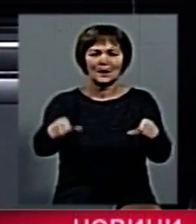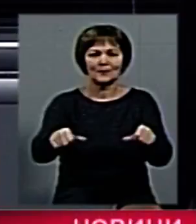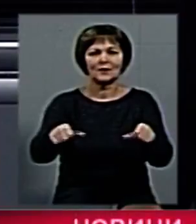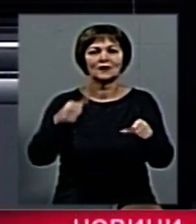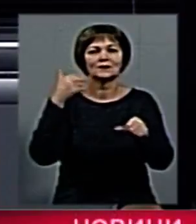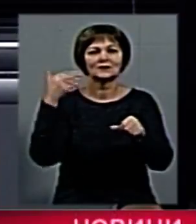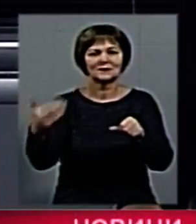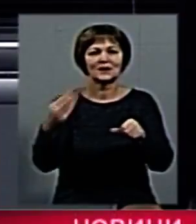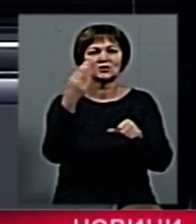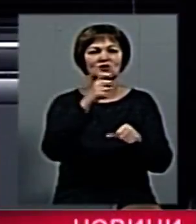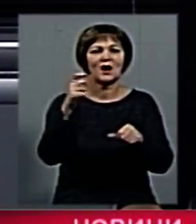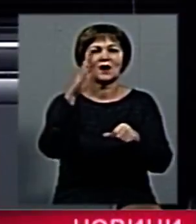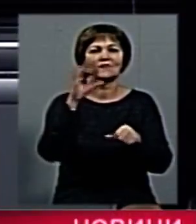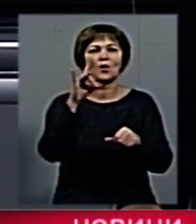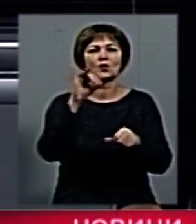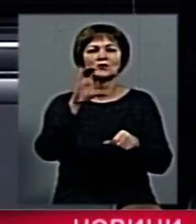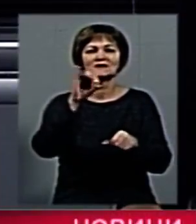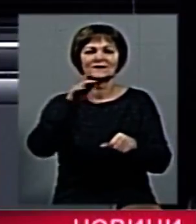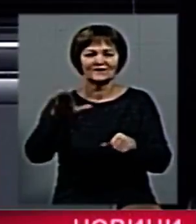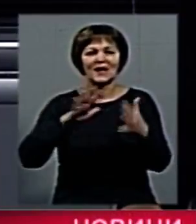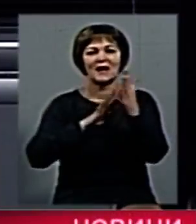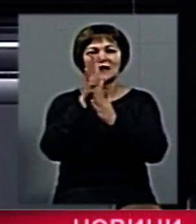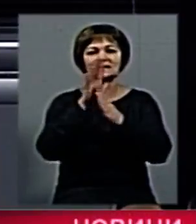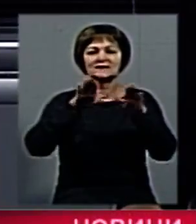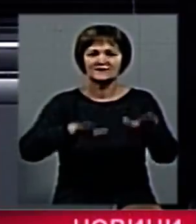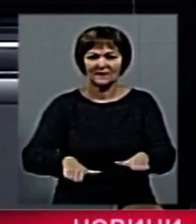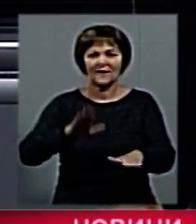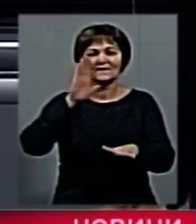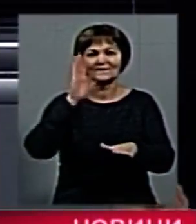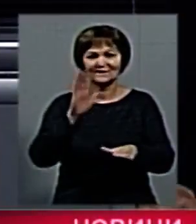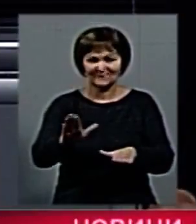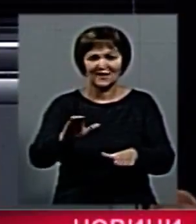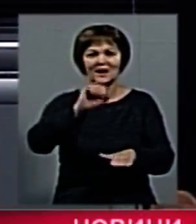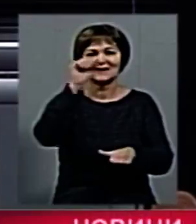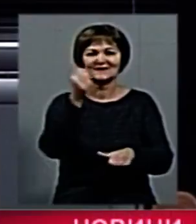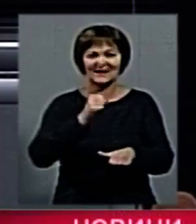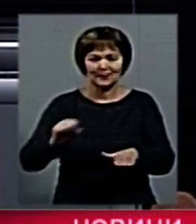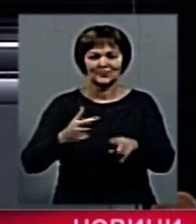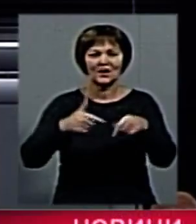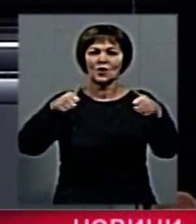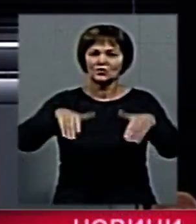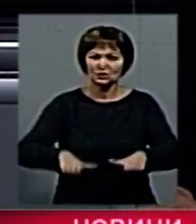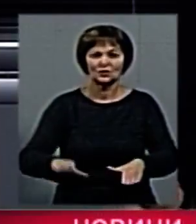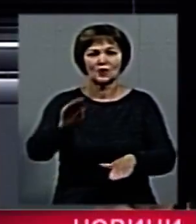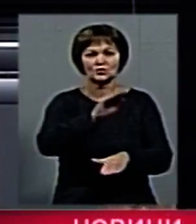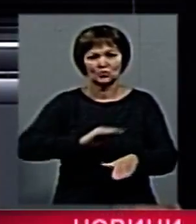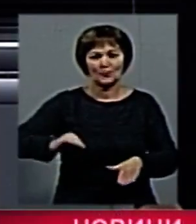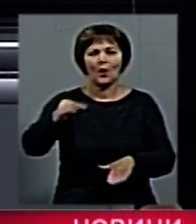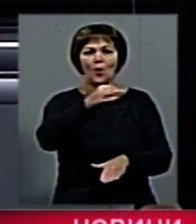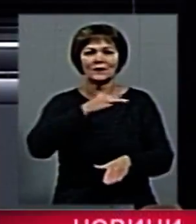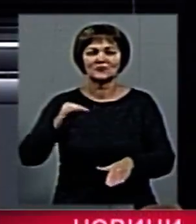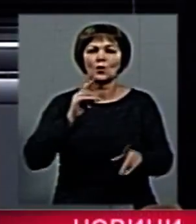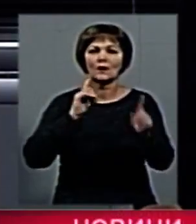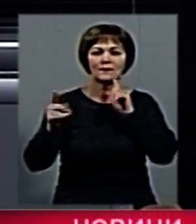Шахворостівського лісництва. У серпні 2015 року рішенням Житомирської обласної ради ця